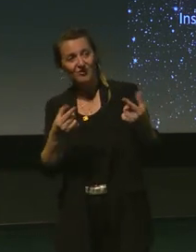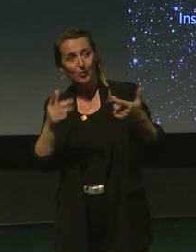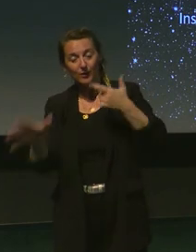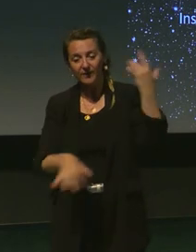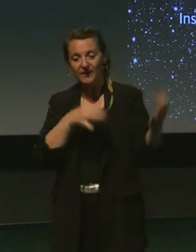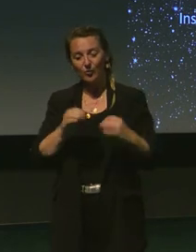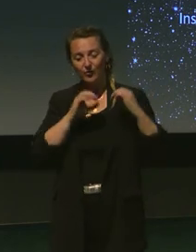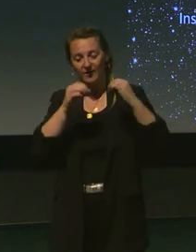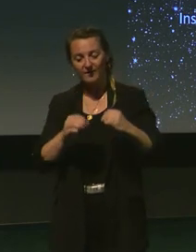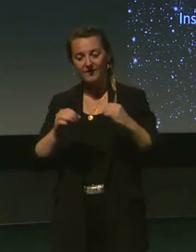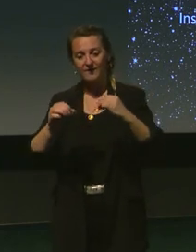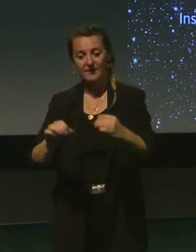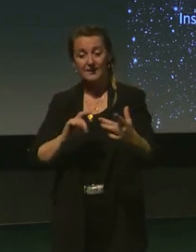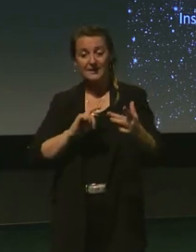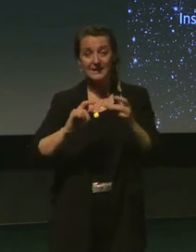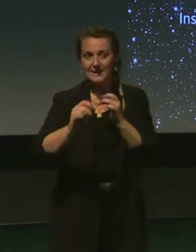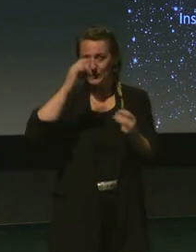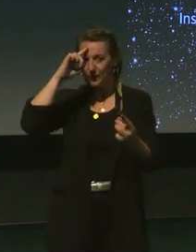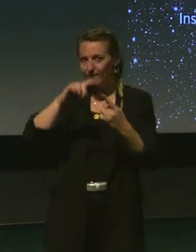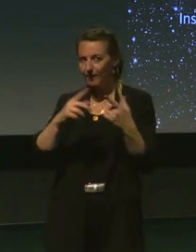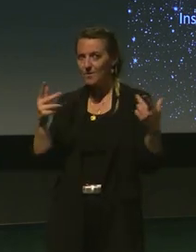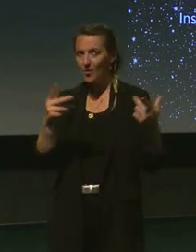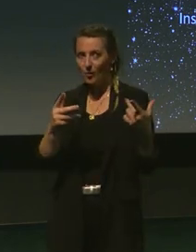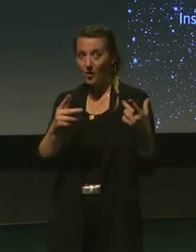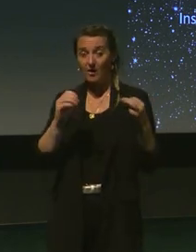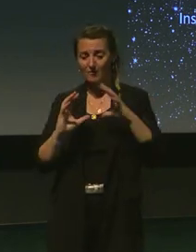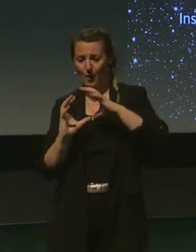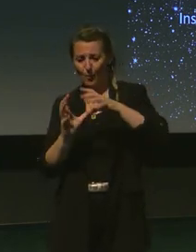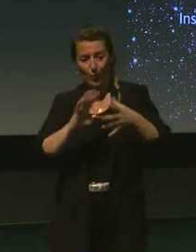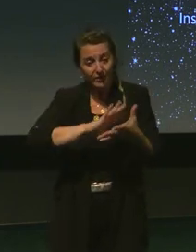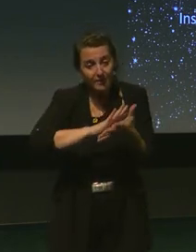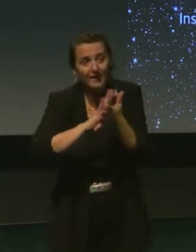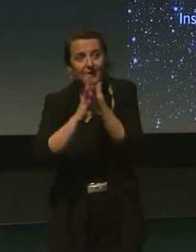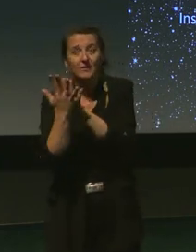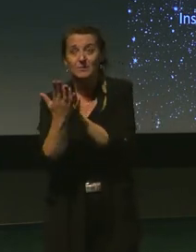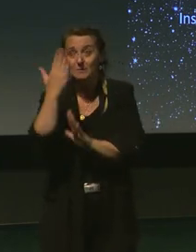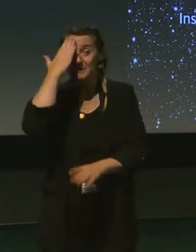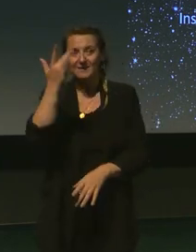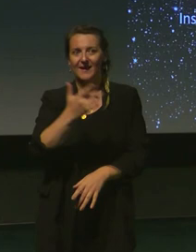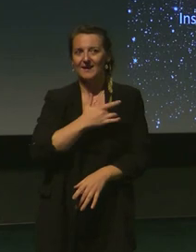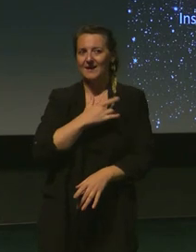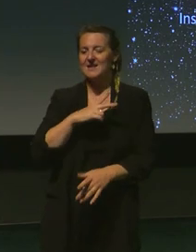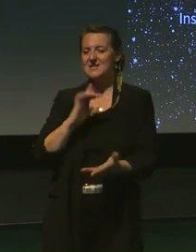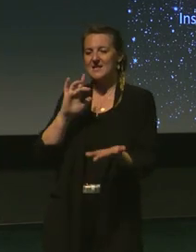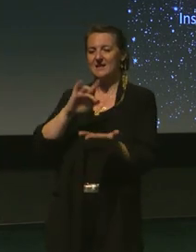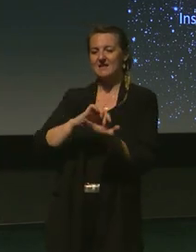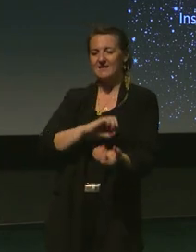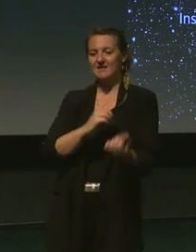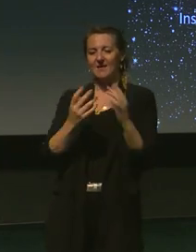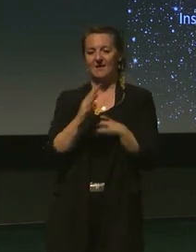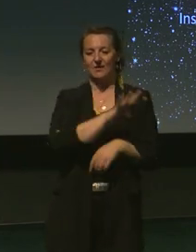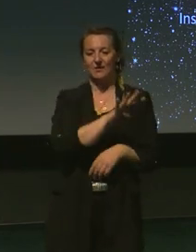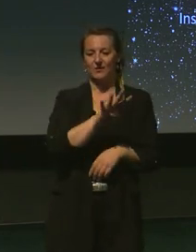nous parlons aussi d'évolution du monde. Et pour tous, tous ceux que ça intéresse, j'ai un site web qui s'appelle www.repère